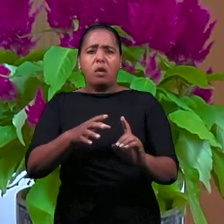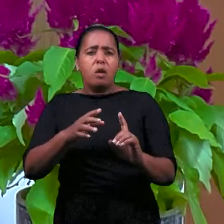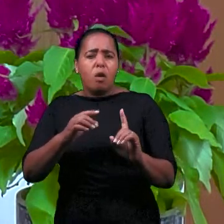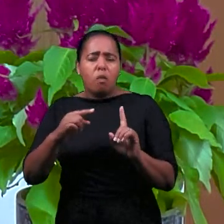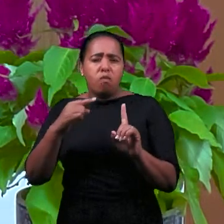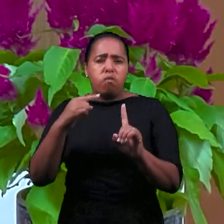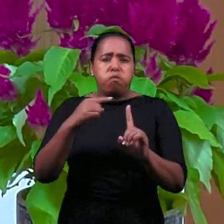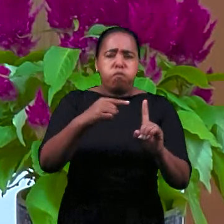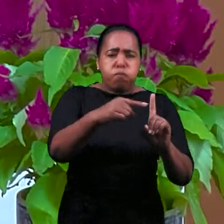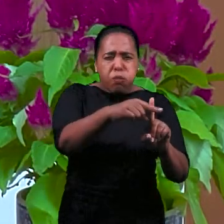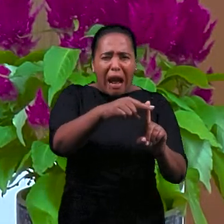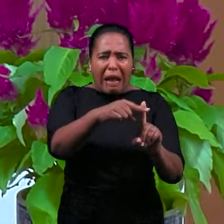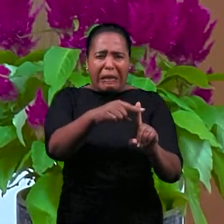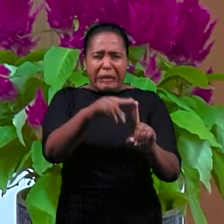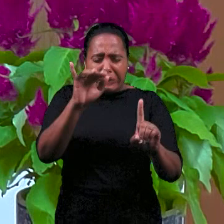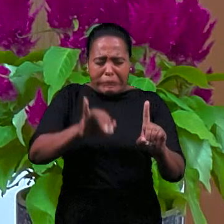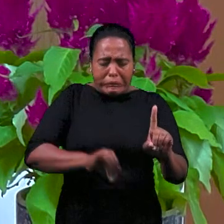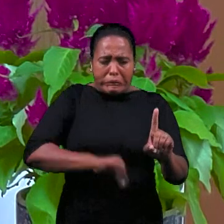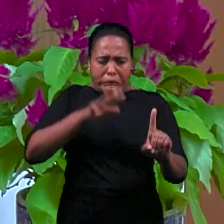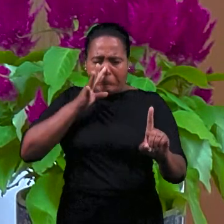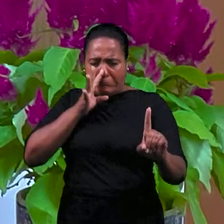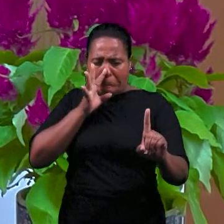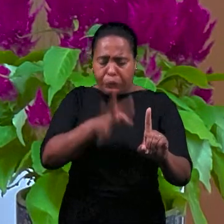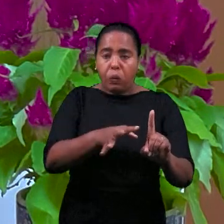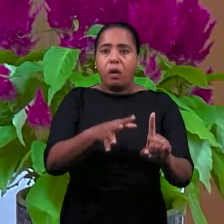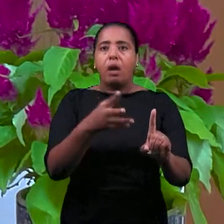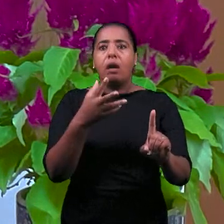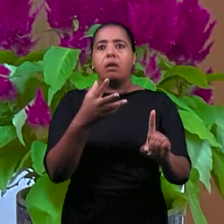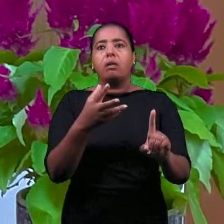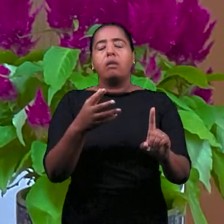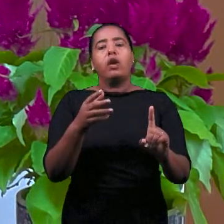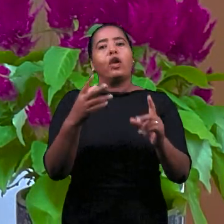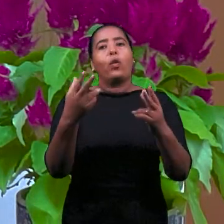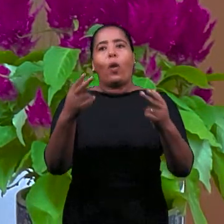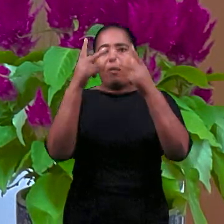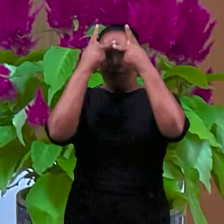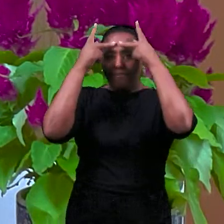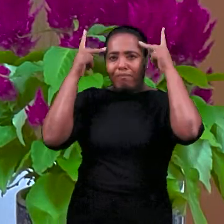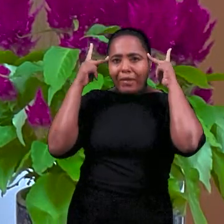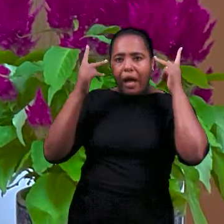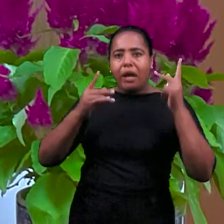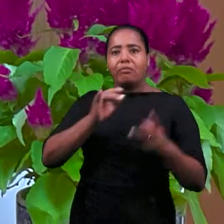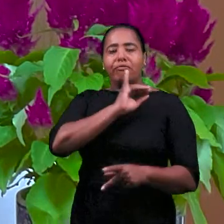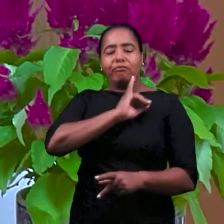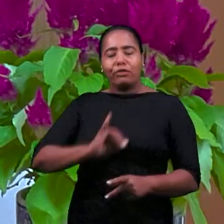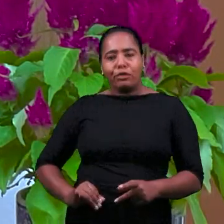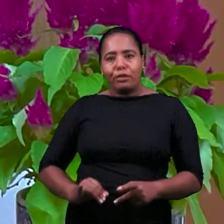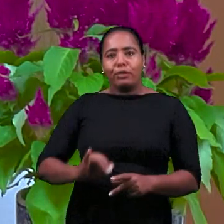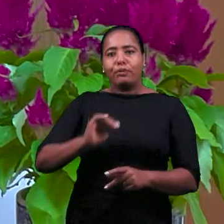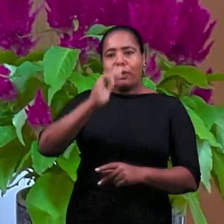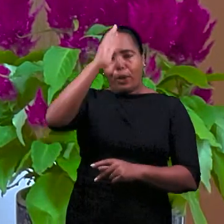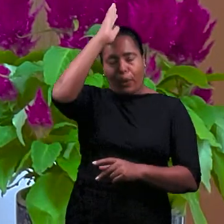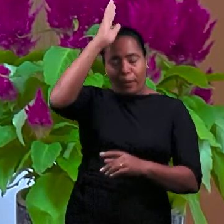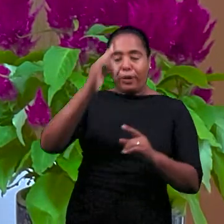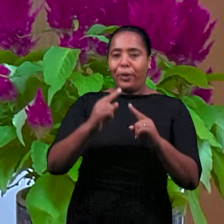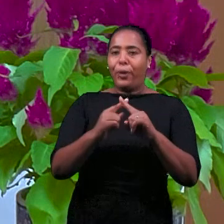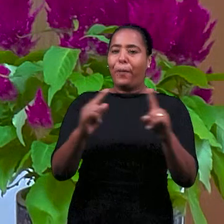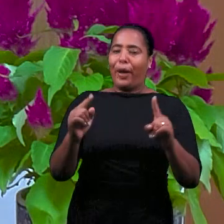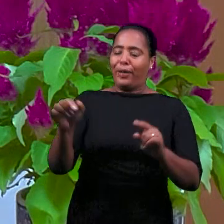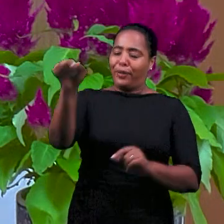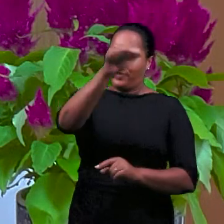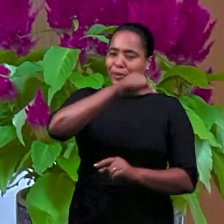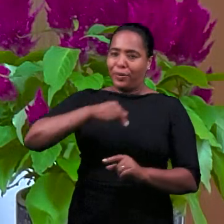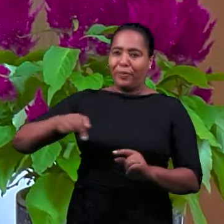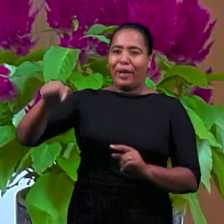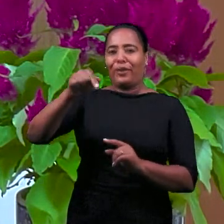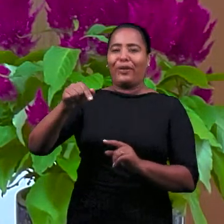для Пилата, для Римской империи, но для нас истина воскресла. Это сам